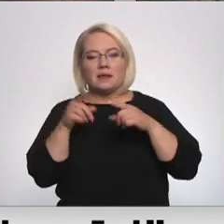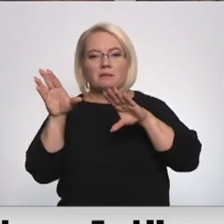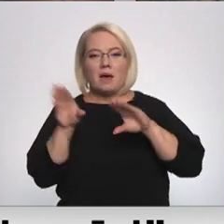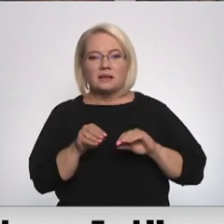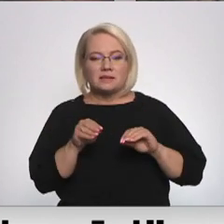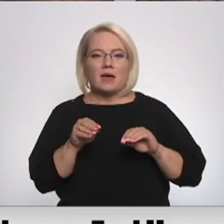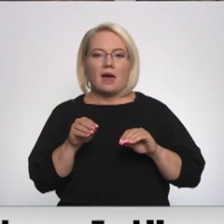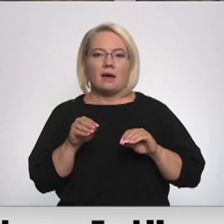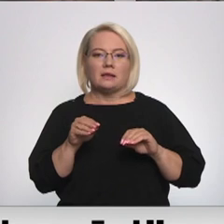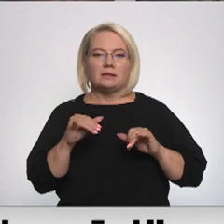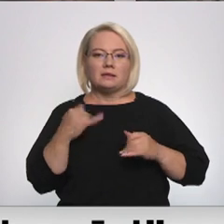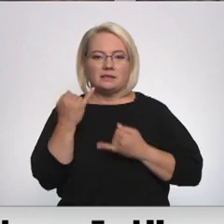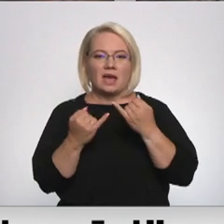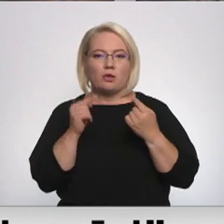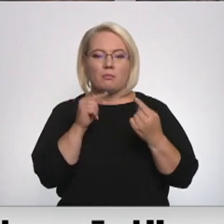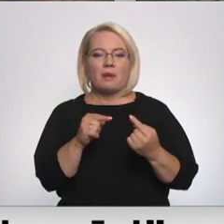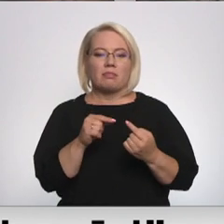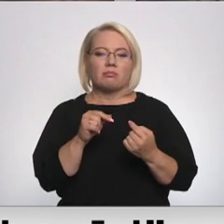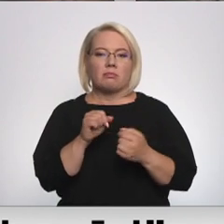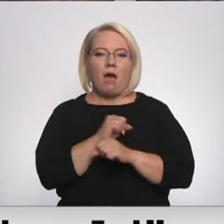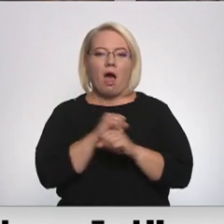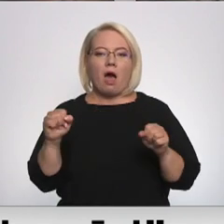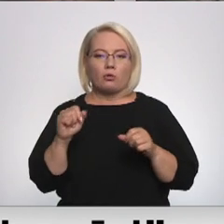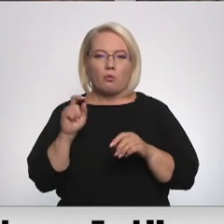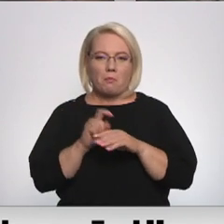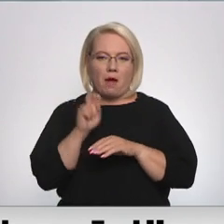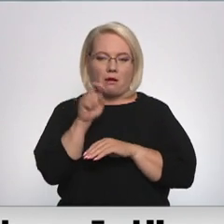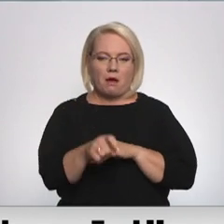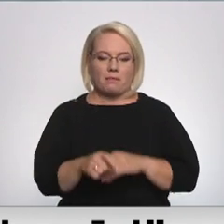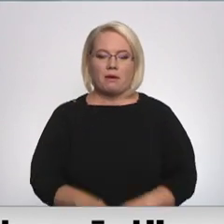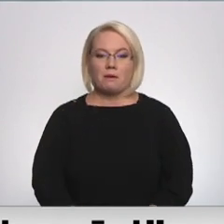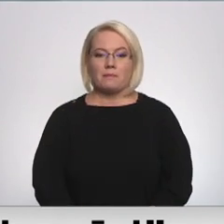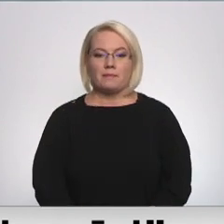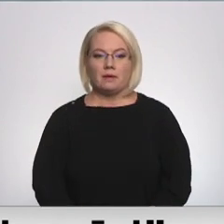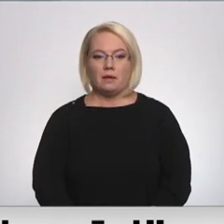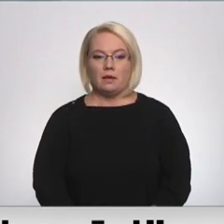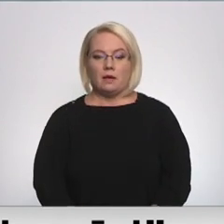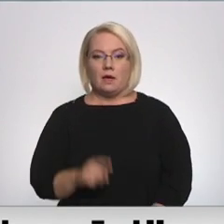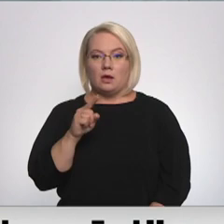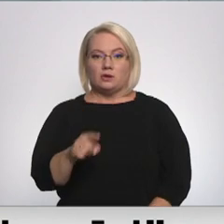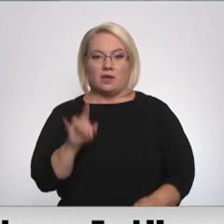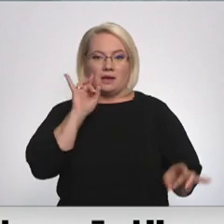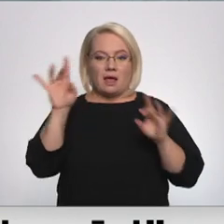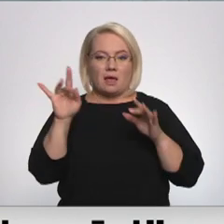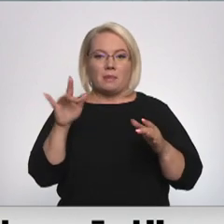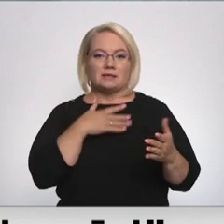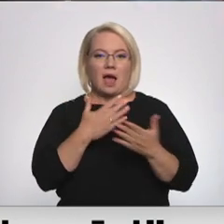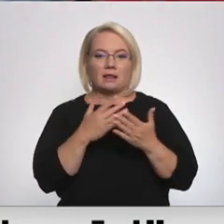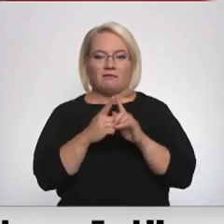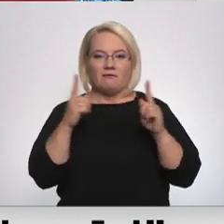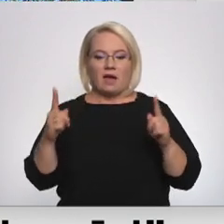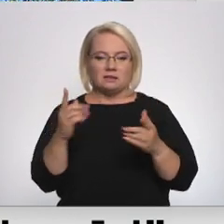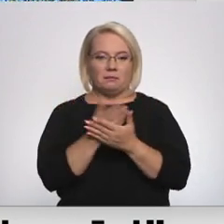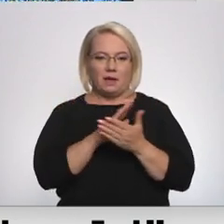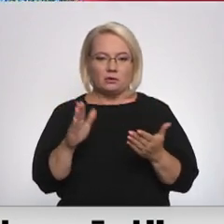toleranci pret ātrumu pārsniegzējiem. Stāstu kolēģis Ģirds Zvirbulis. Kampaņas aktīvā fāze ir noslēgusies, bet